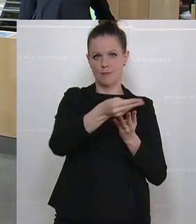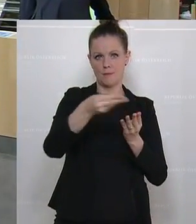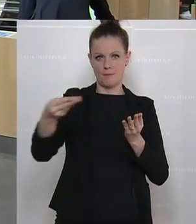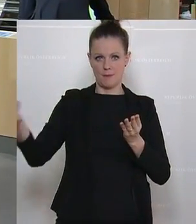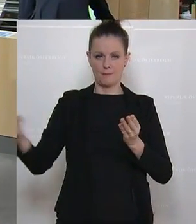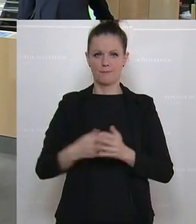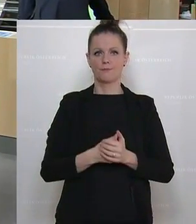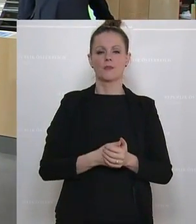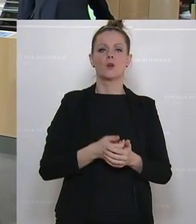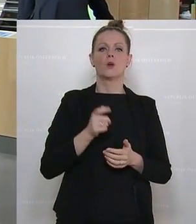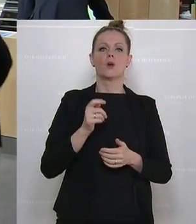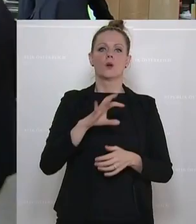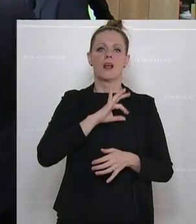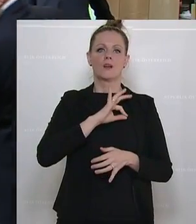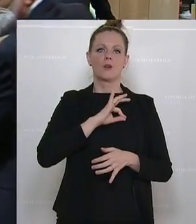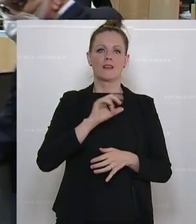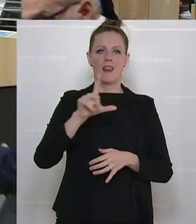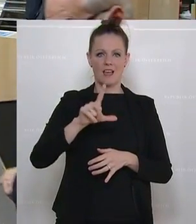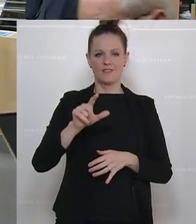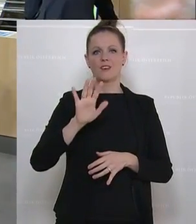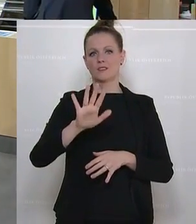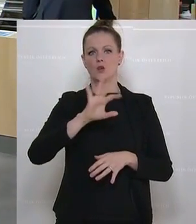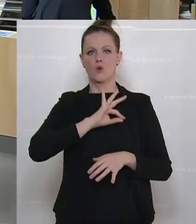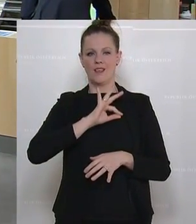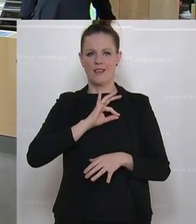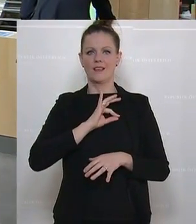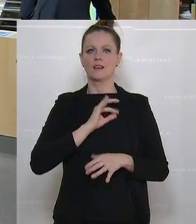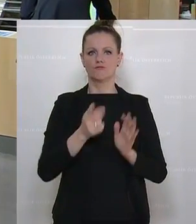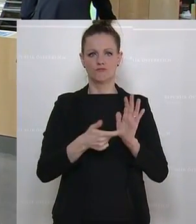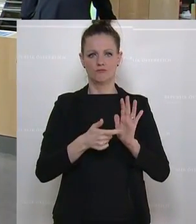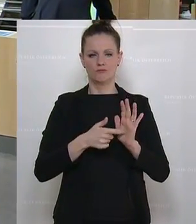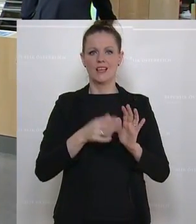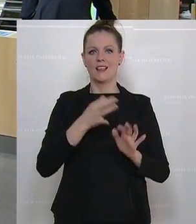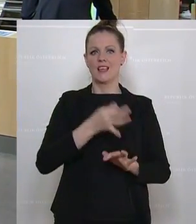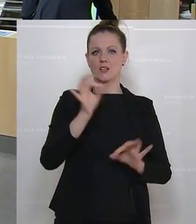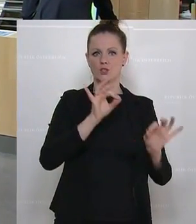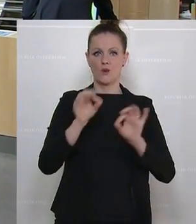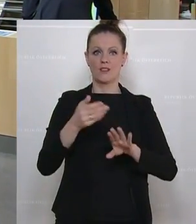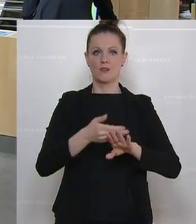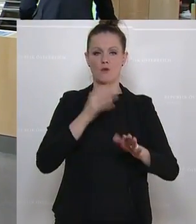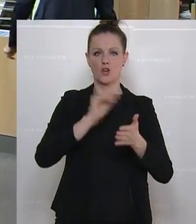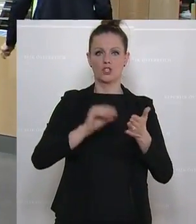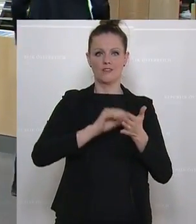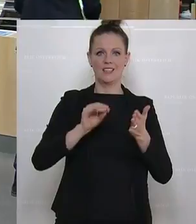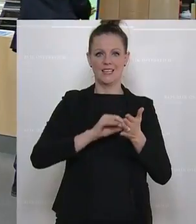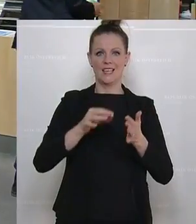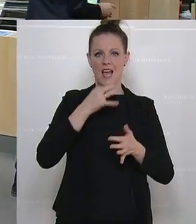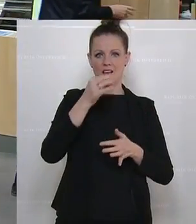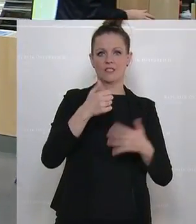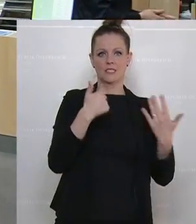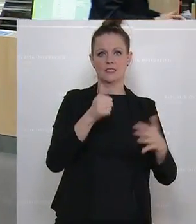Verankerung des Klimaschutzes in der Verfassung und ein verbindlicher Redaktionspfad für CO2